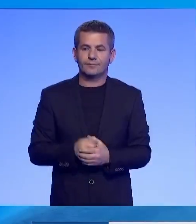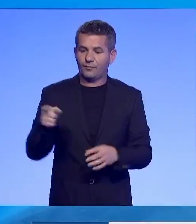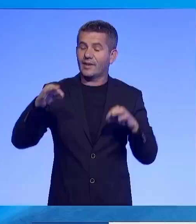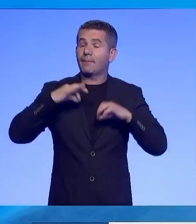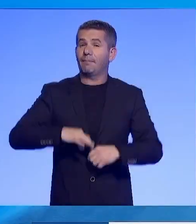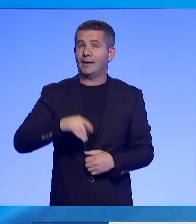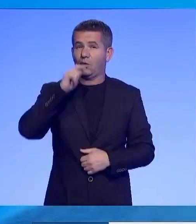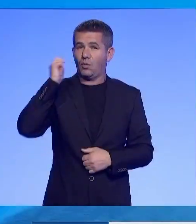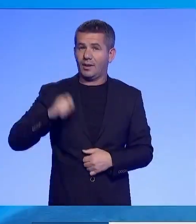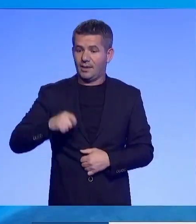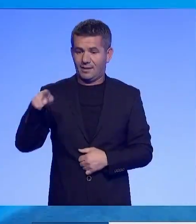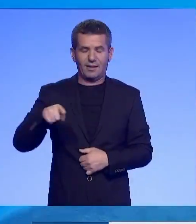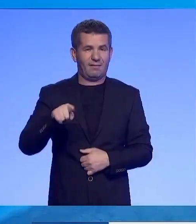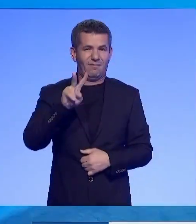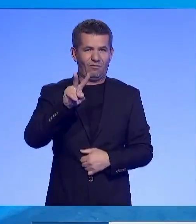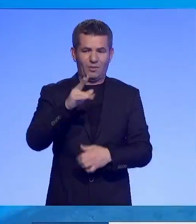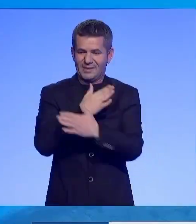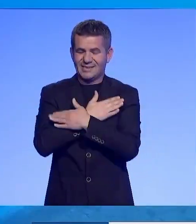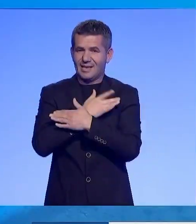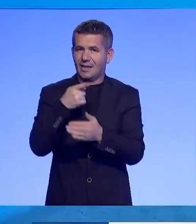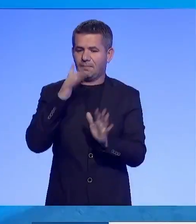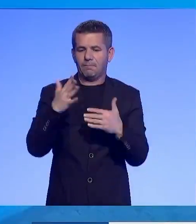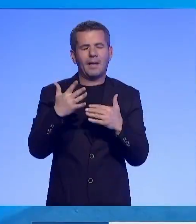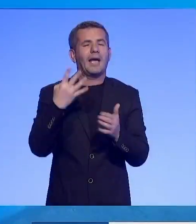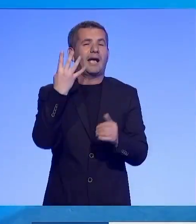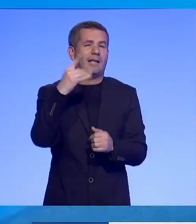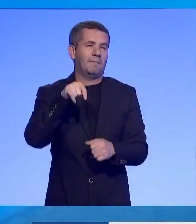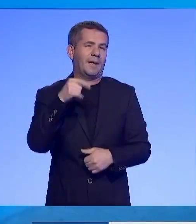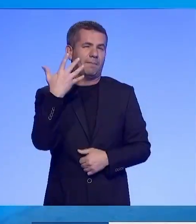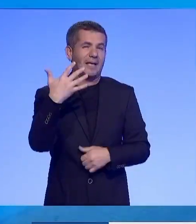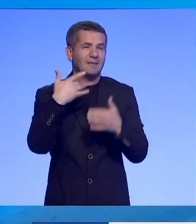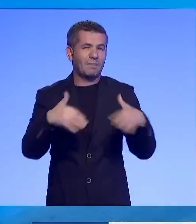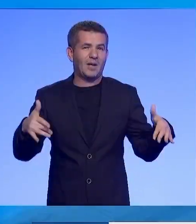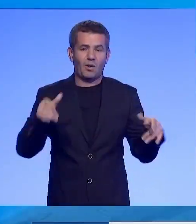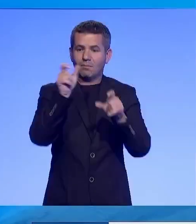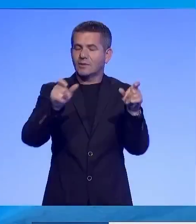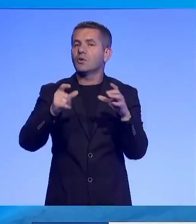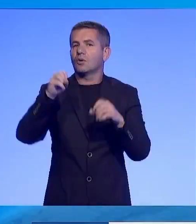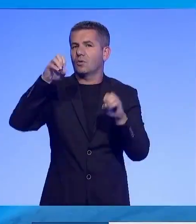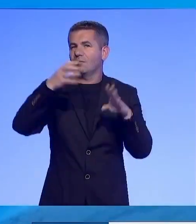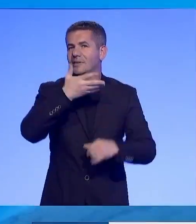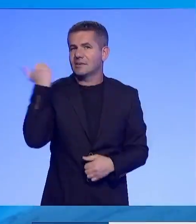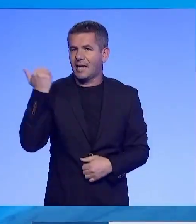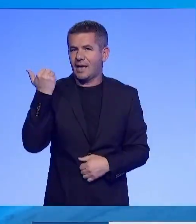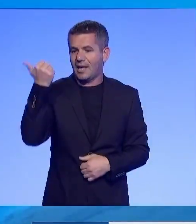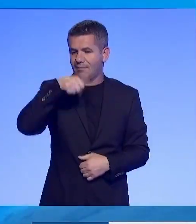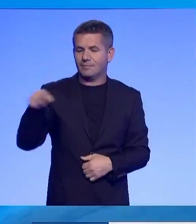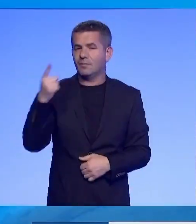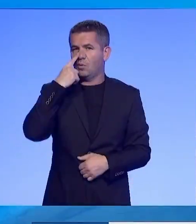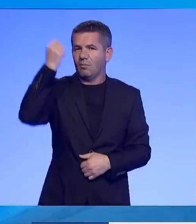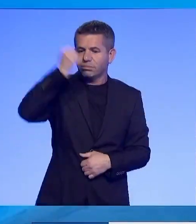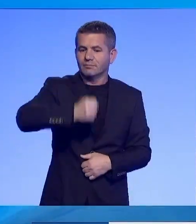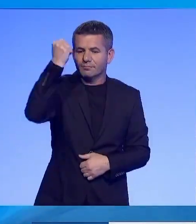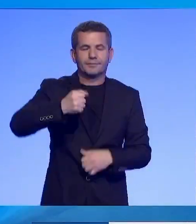Presidenti Ukrajinës Volody Mirzelenski ka thënë se 4.5 milionjerës në betëm pa energji elektrike pas sulmeve ruse në rjetin e sajë energetik.